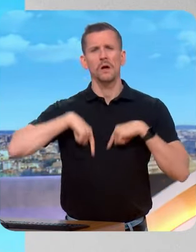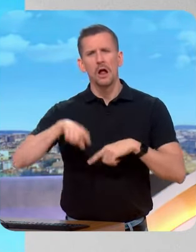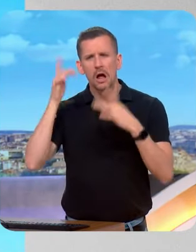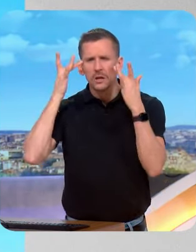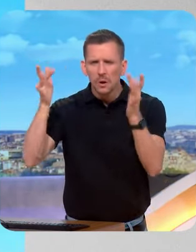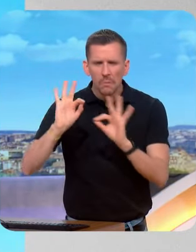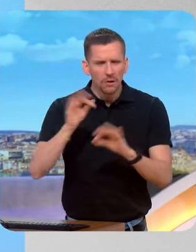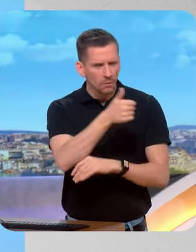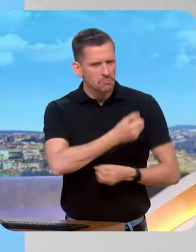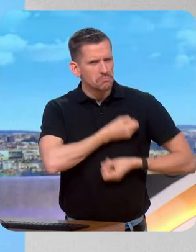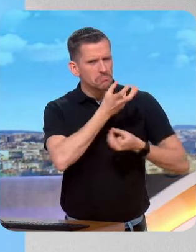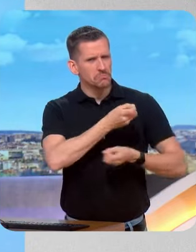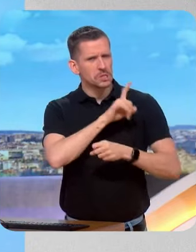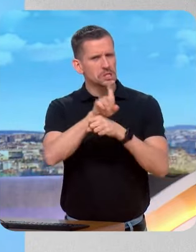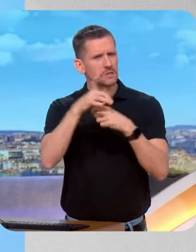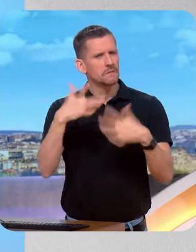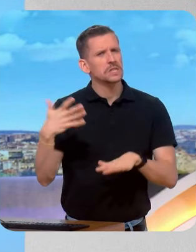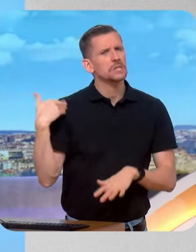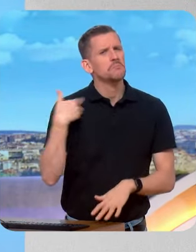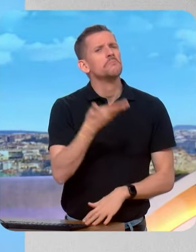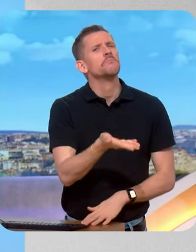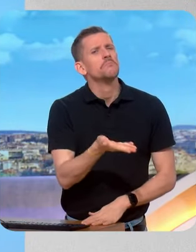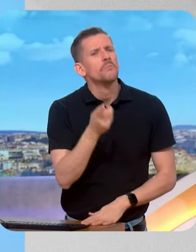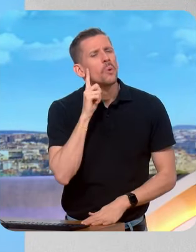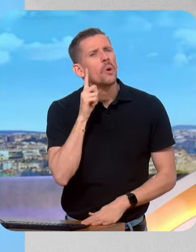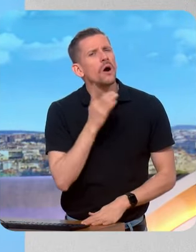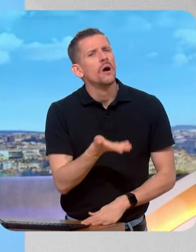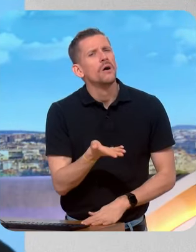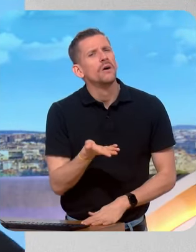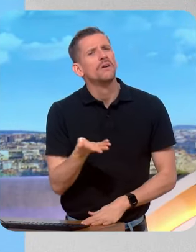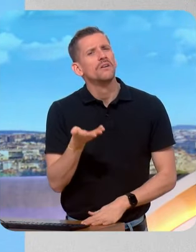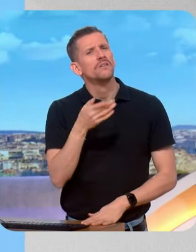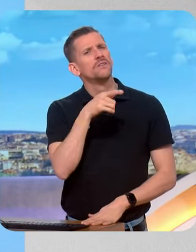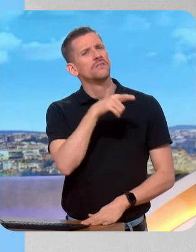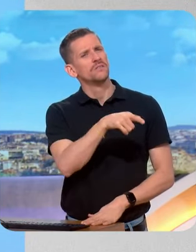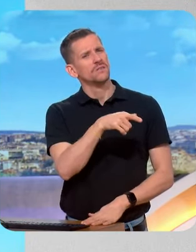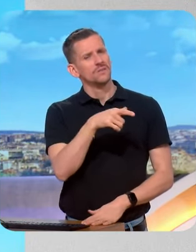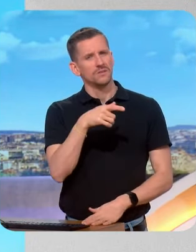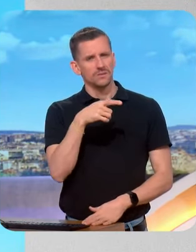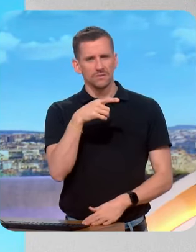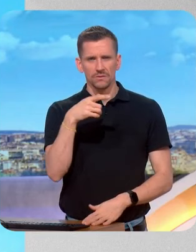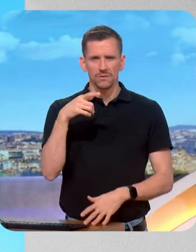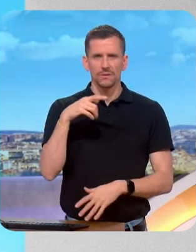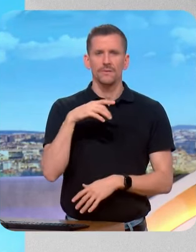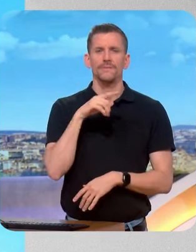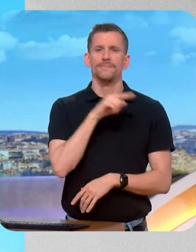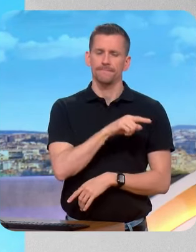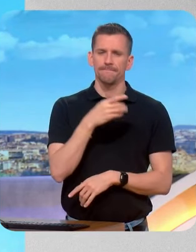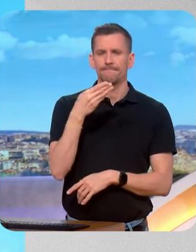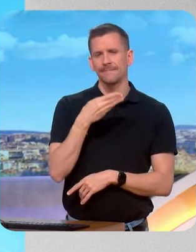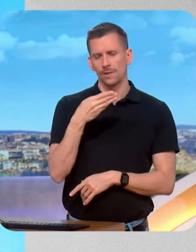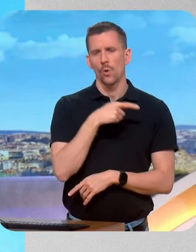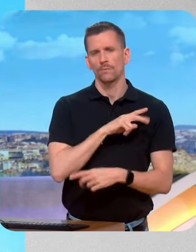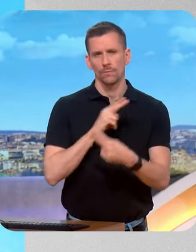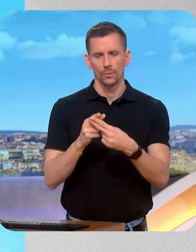Est-ce qu'elles sont réelles ? Est-ce que, par exemple, il y a une responsabilité dans le choix de Gabriel Attal ? Il était important que Gabriel Attal, que je